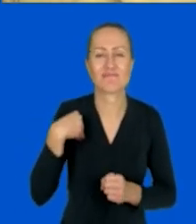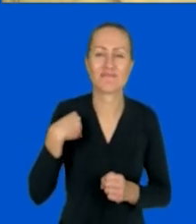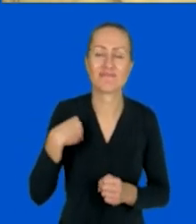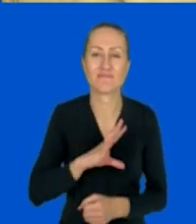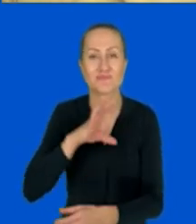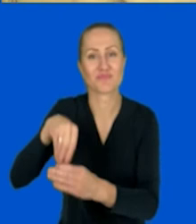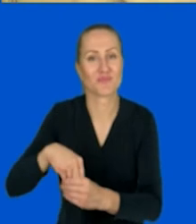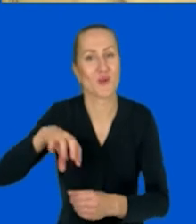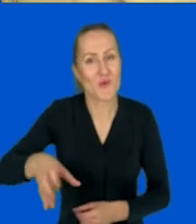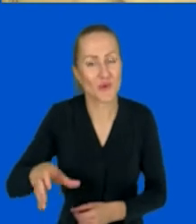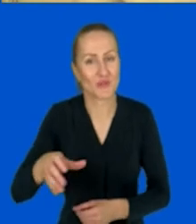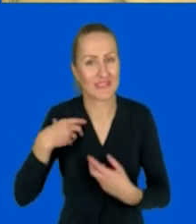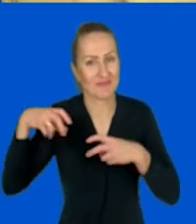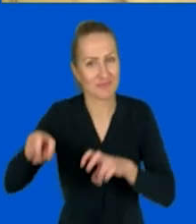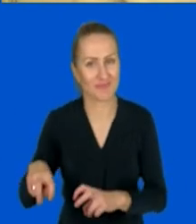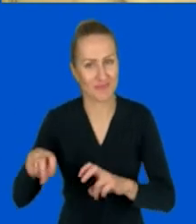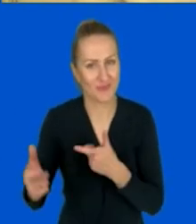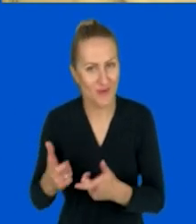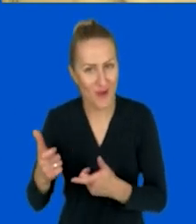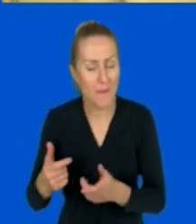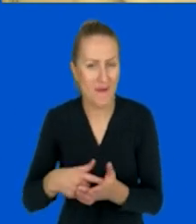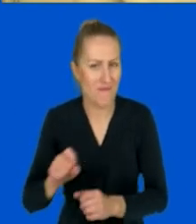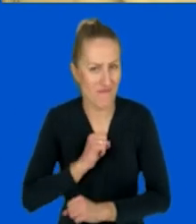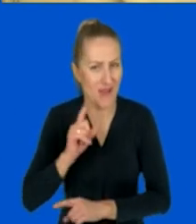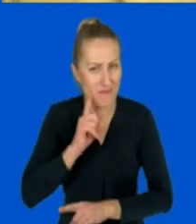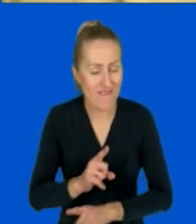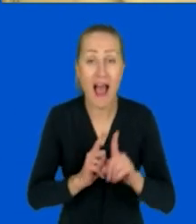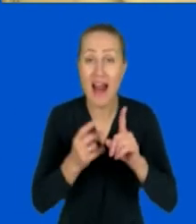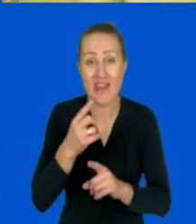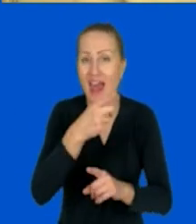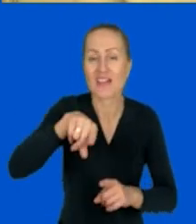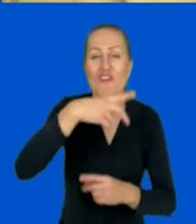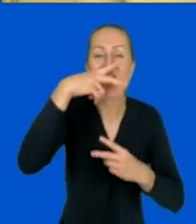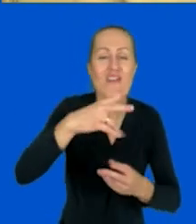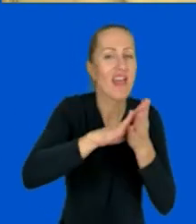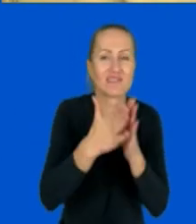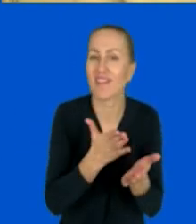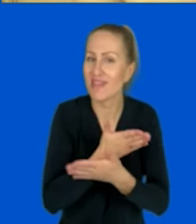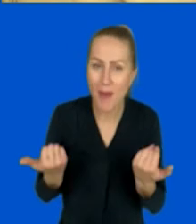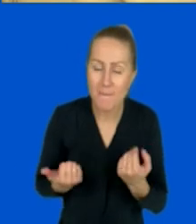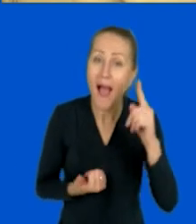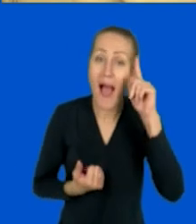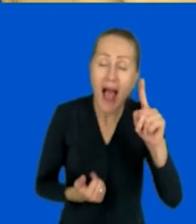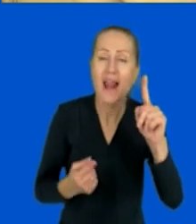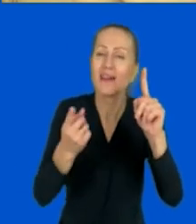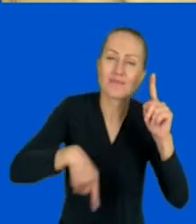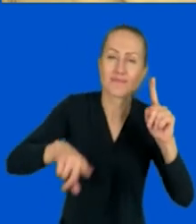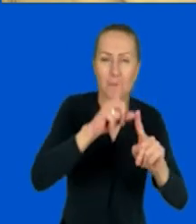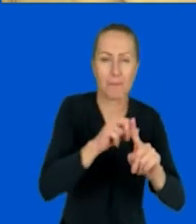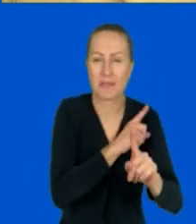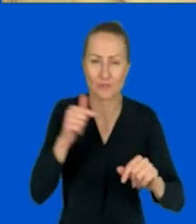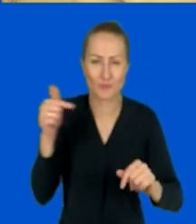usiąść razem. Natomiast teraz nie będziecie się widzieli, ale musicie być bardzo czuni.